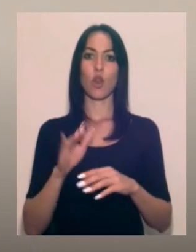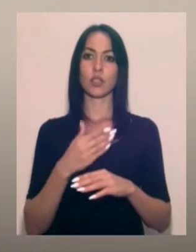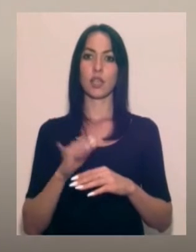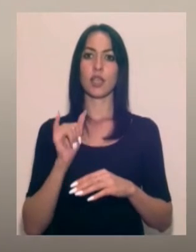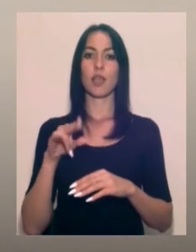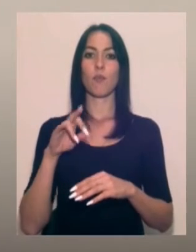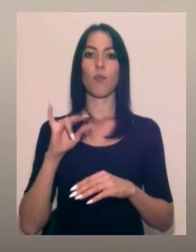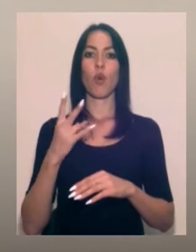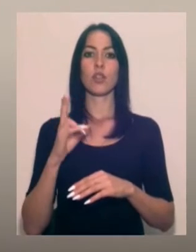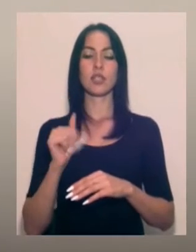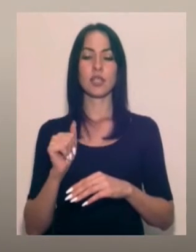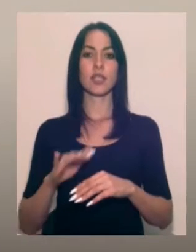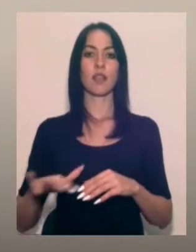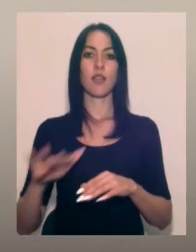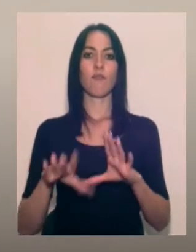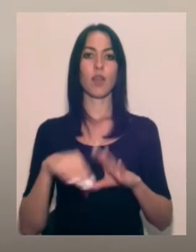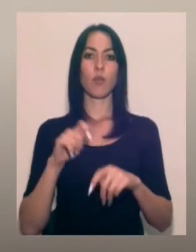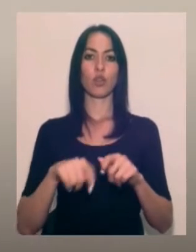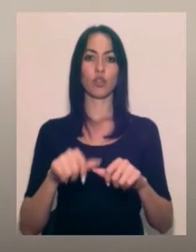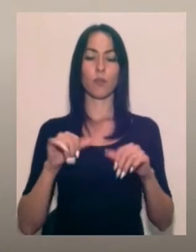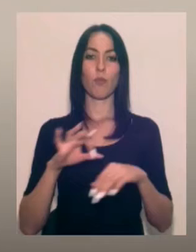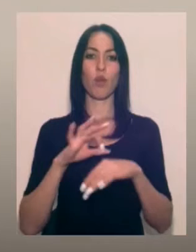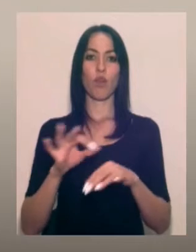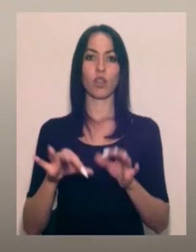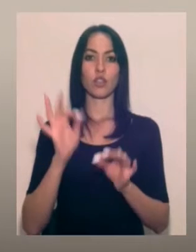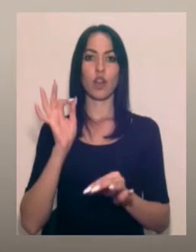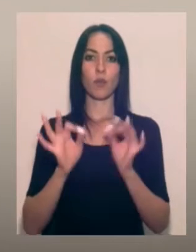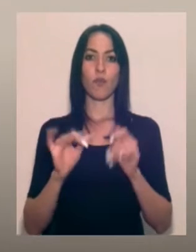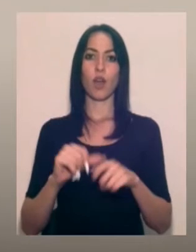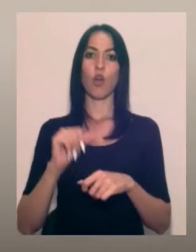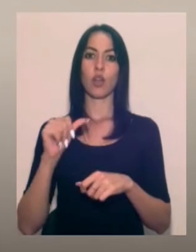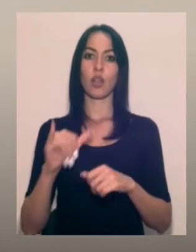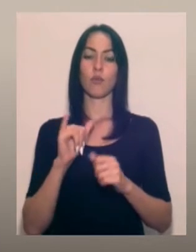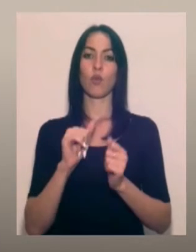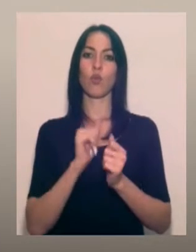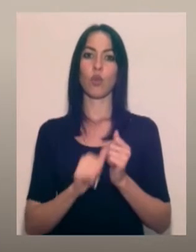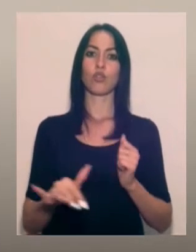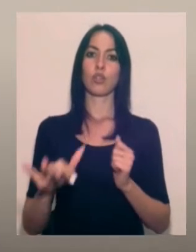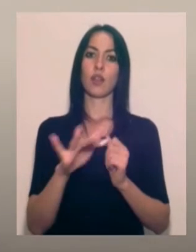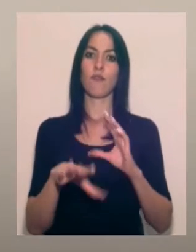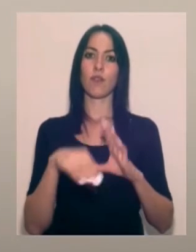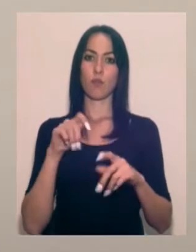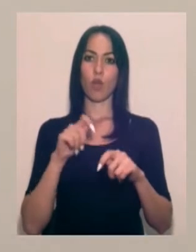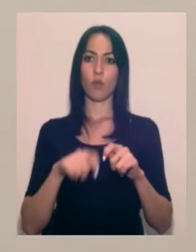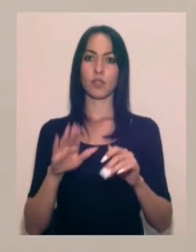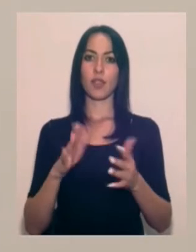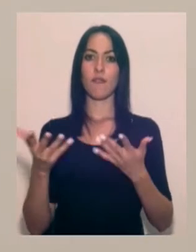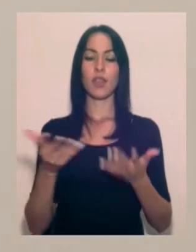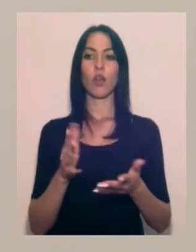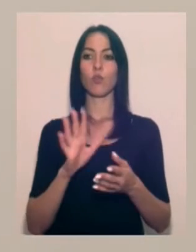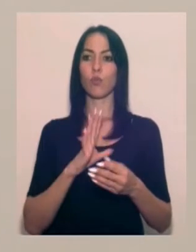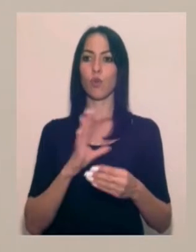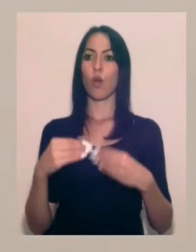територіальна виборча комісія проводили жеребкування окремо по кожній територіальній виборчій комісії, в яку було подано більше